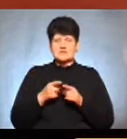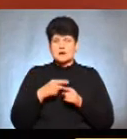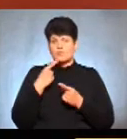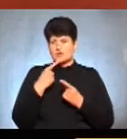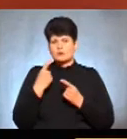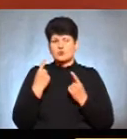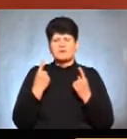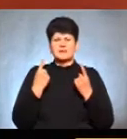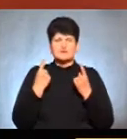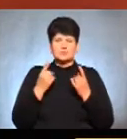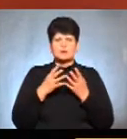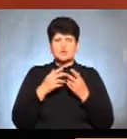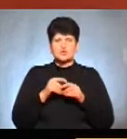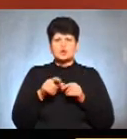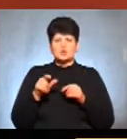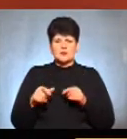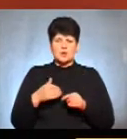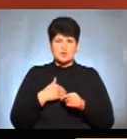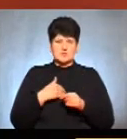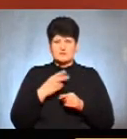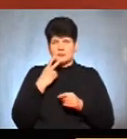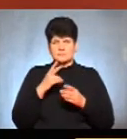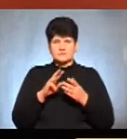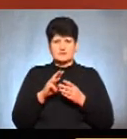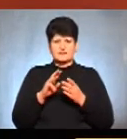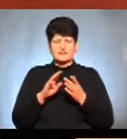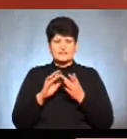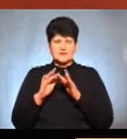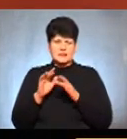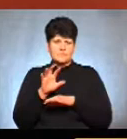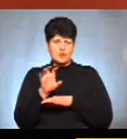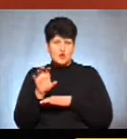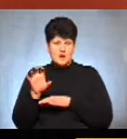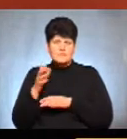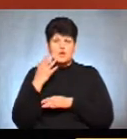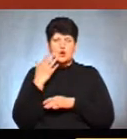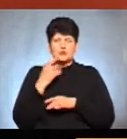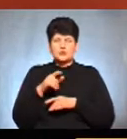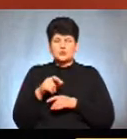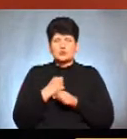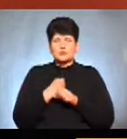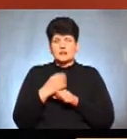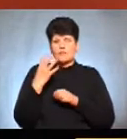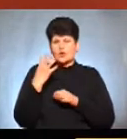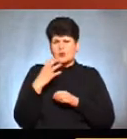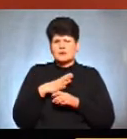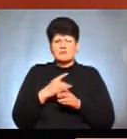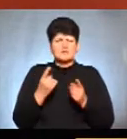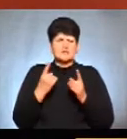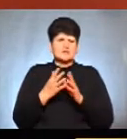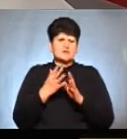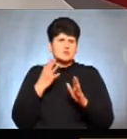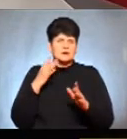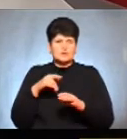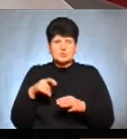величезну кількість людей, які хотіли. Також бачили в соцмережах фотографії, коли люди деякі робили фотографії, була дуже величезна кількість людей,